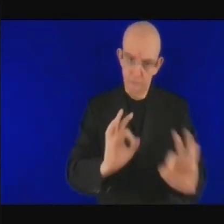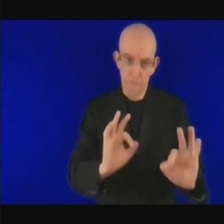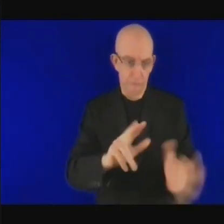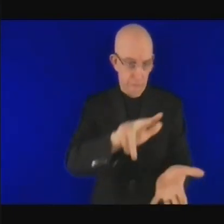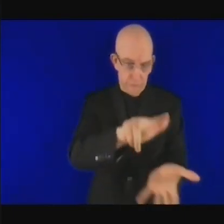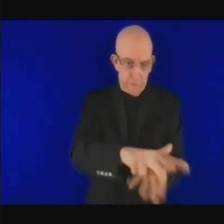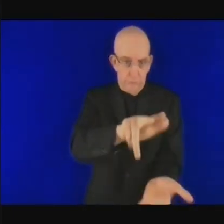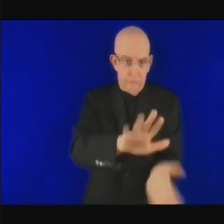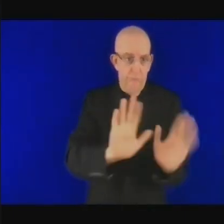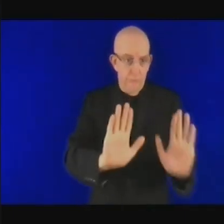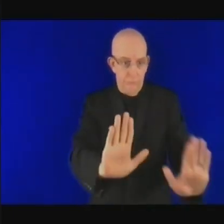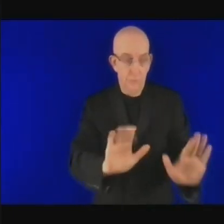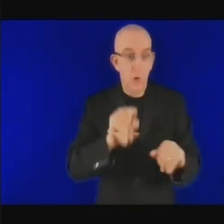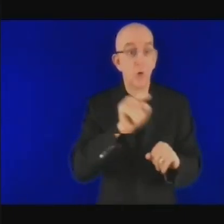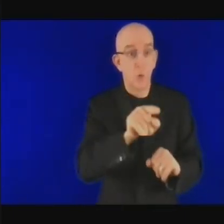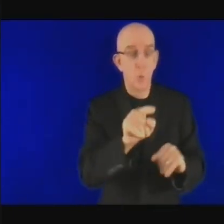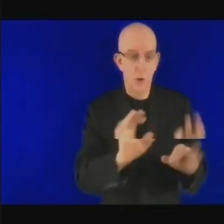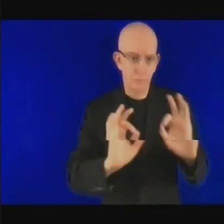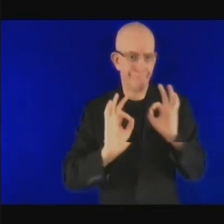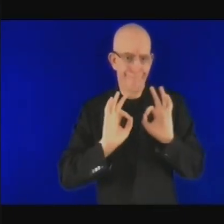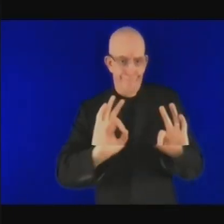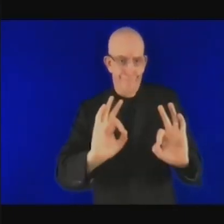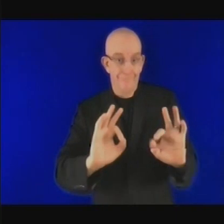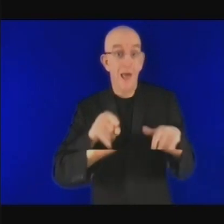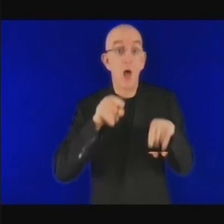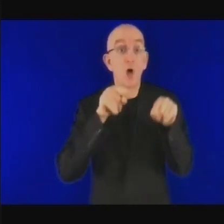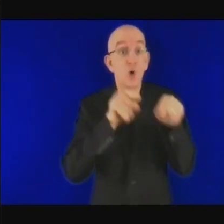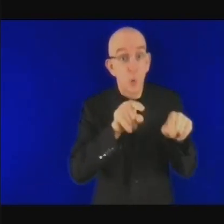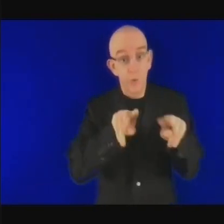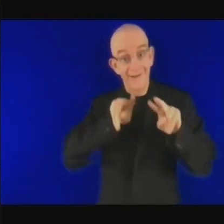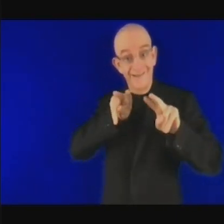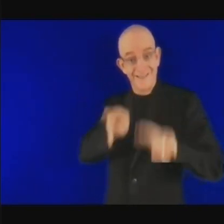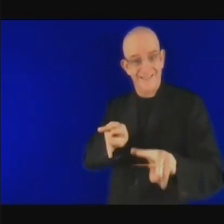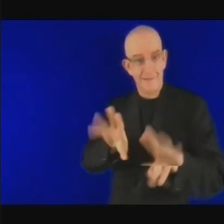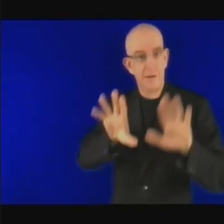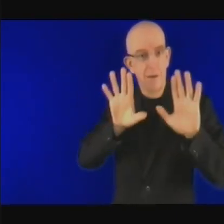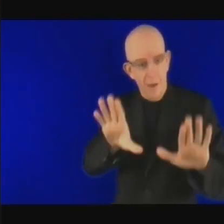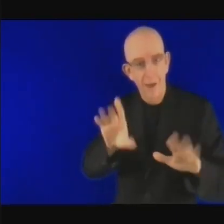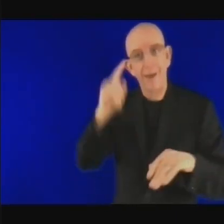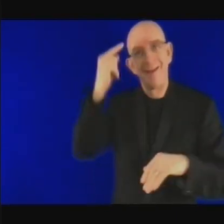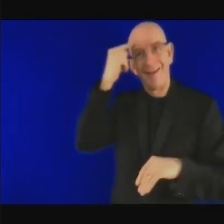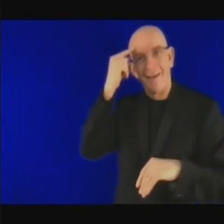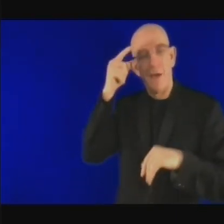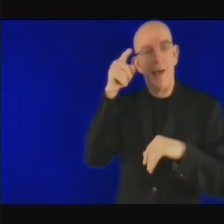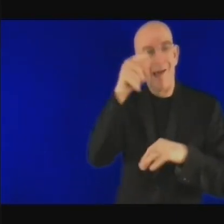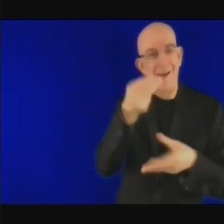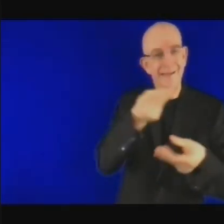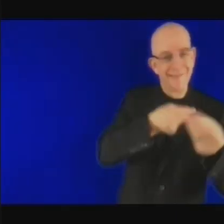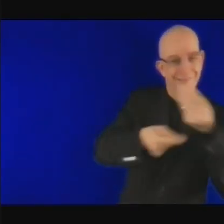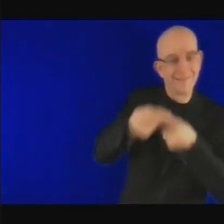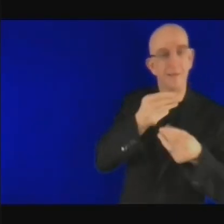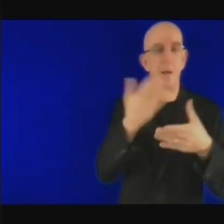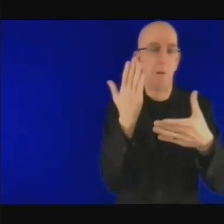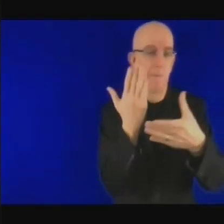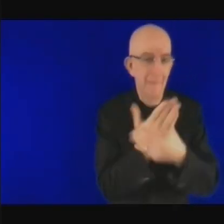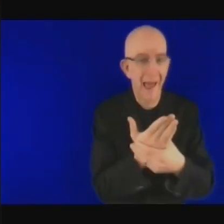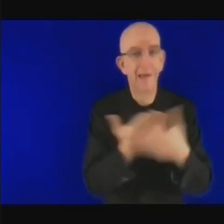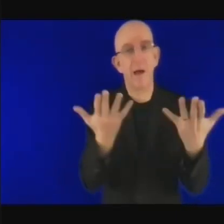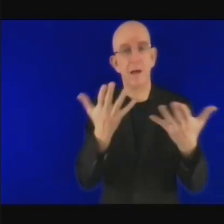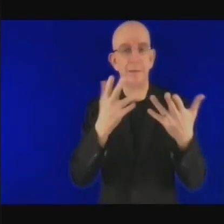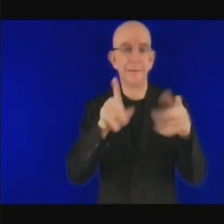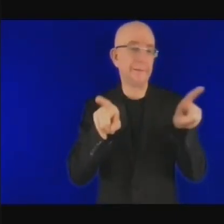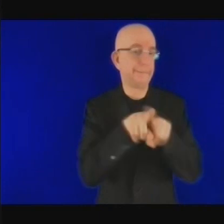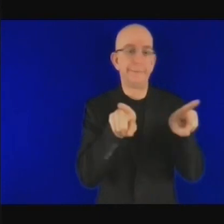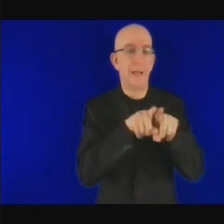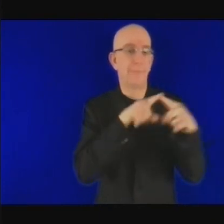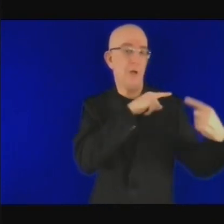car si l'on regarde les banques traditionnelles conventionnelles elles ont l'habitude de traiter avec